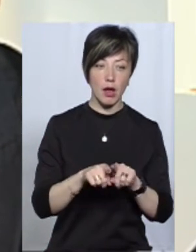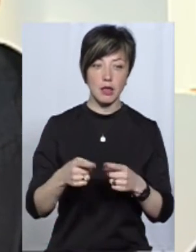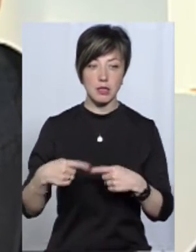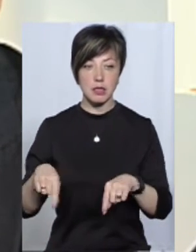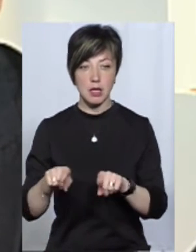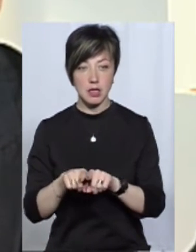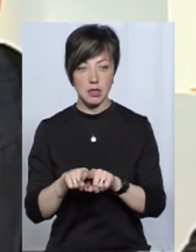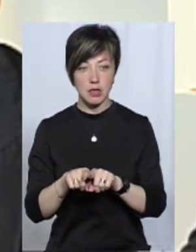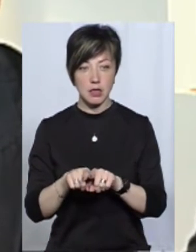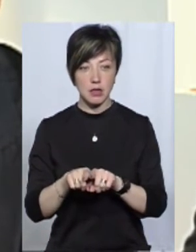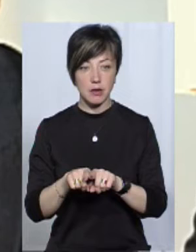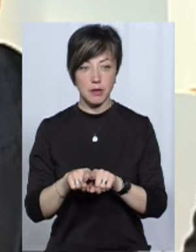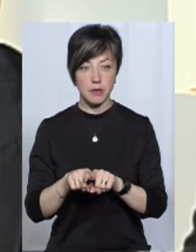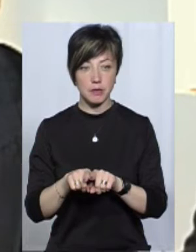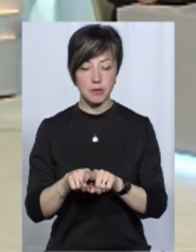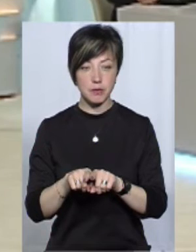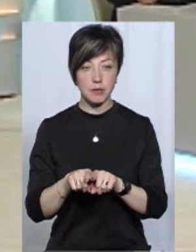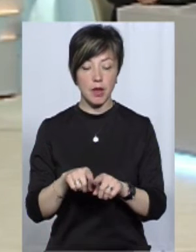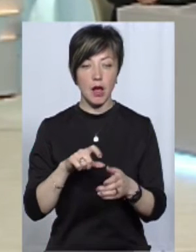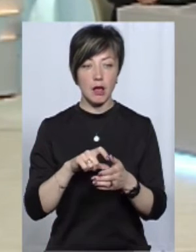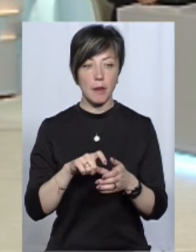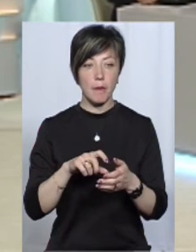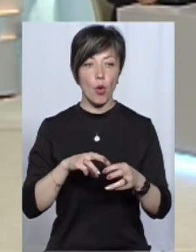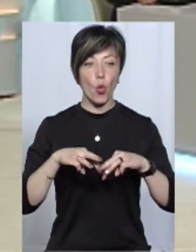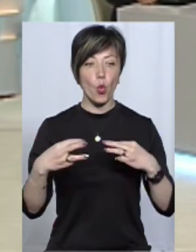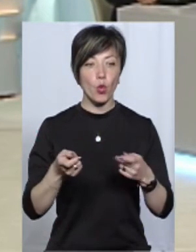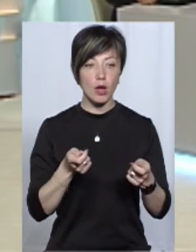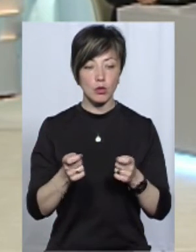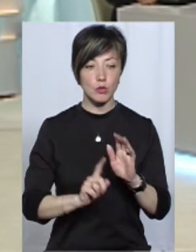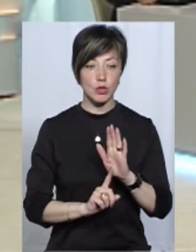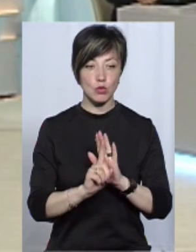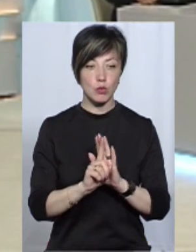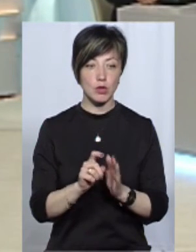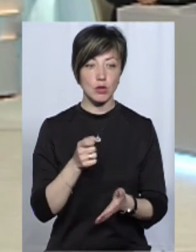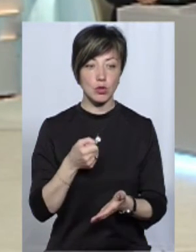повніше сказати нашим кабінетом міністрів приступити до